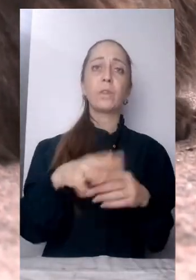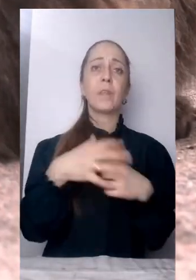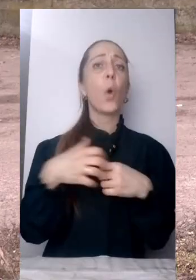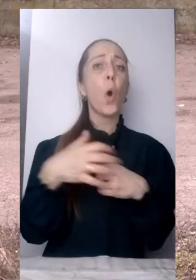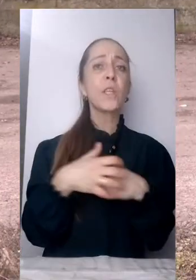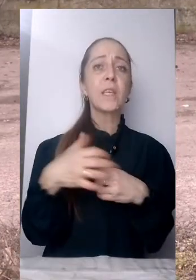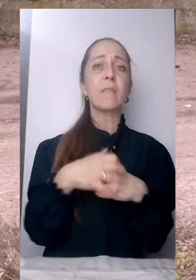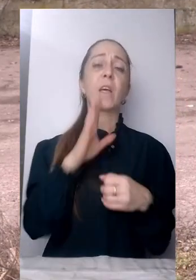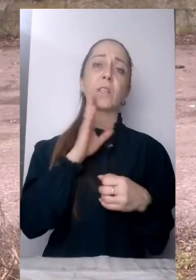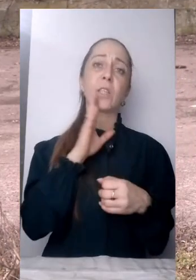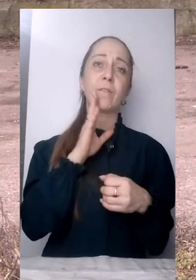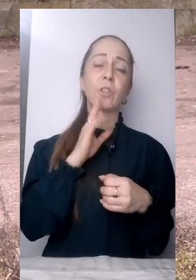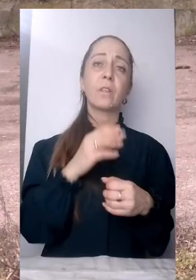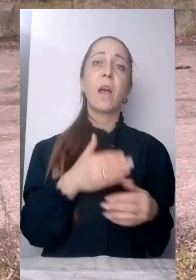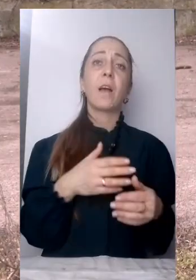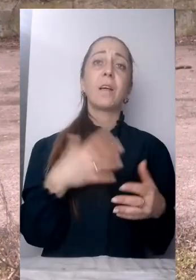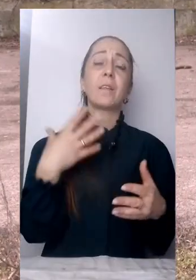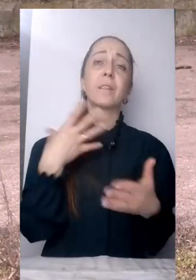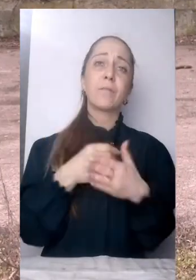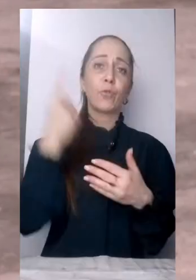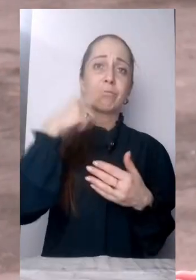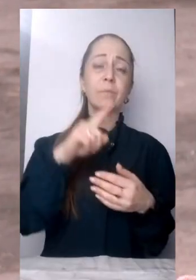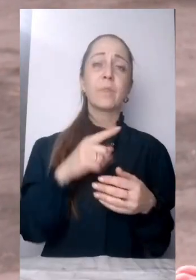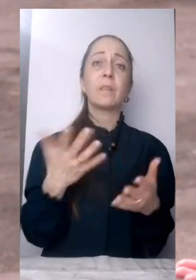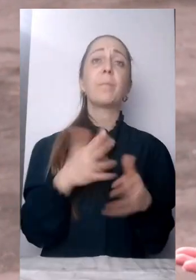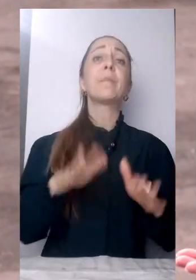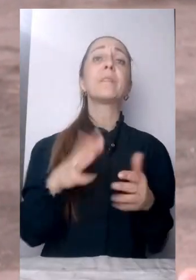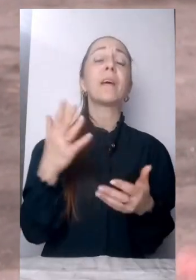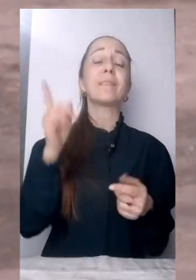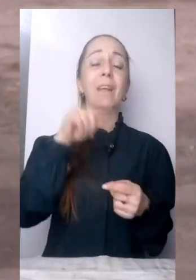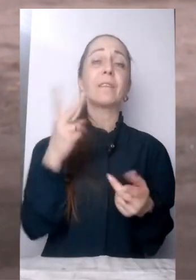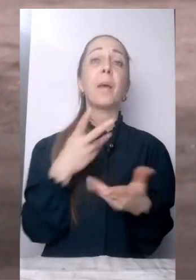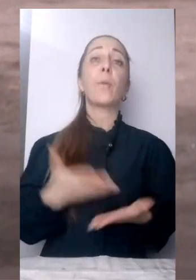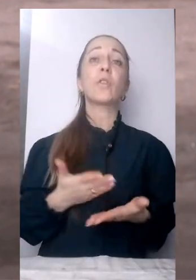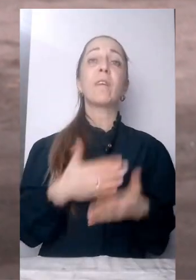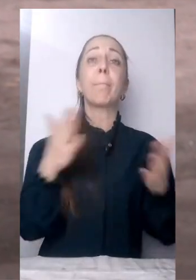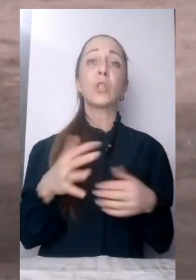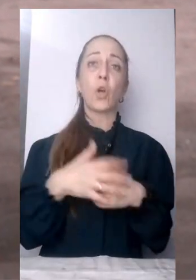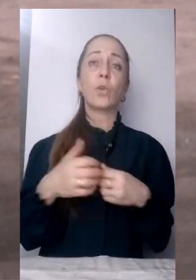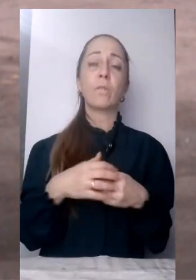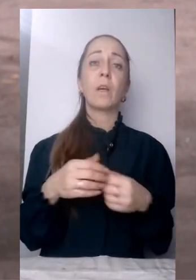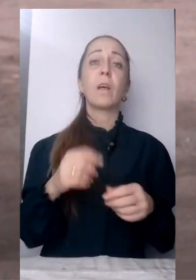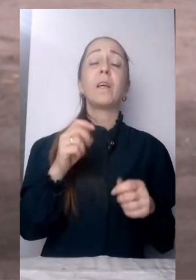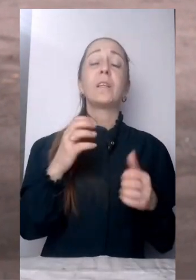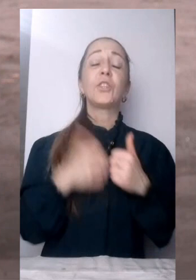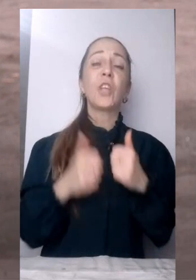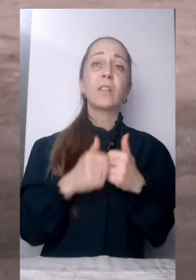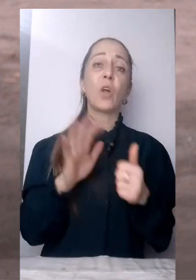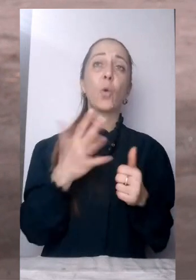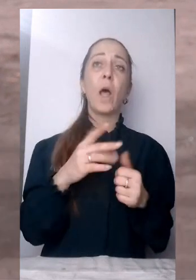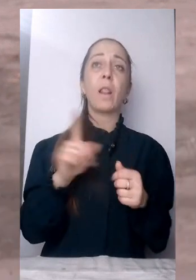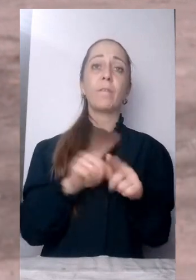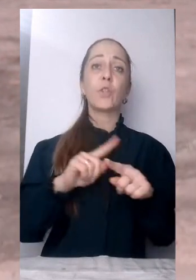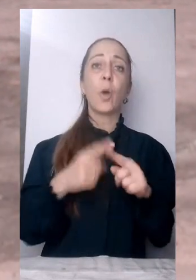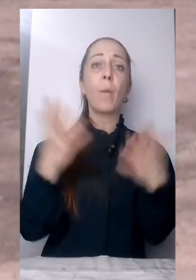виявила сама і знає місця, де найбільше їх проживає. Дуже часто гуляла в цьому парку, але поки мені не показали цих точок, я не знала, що вони